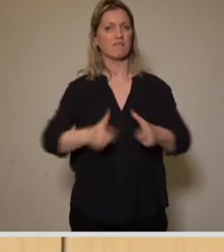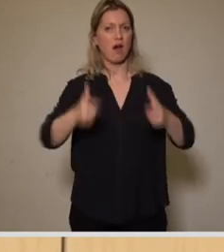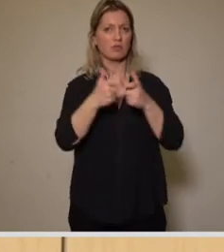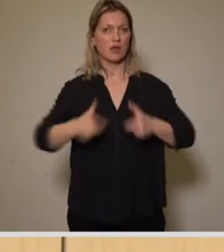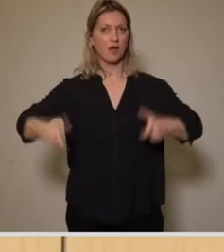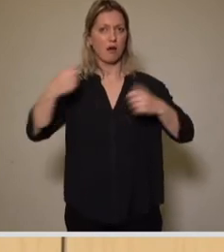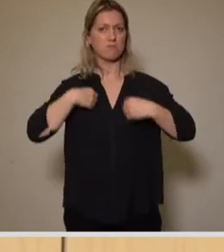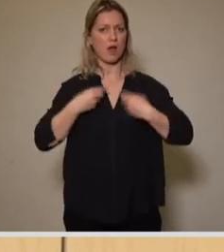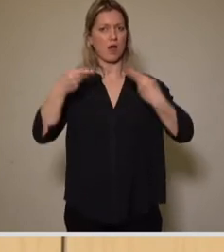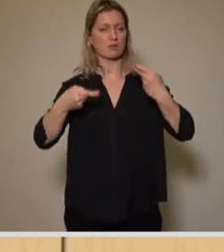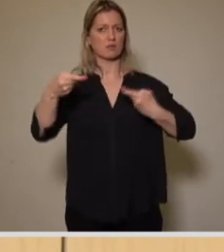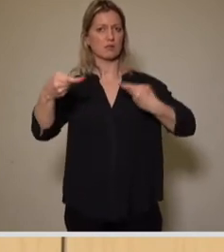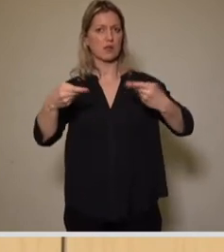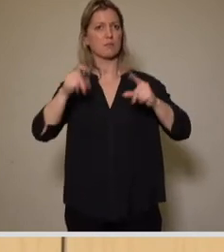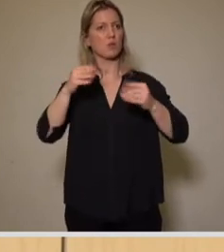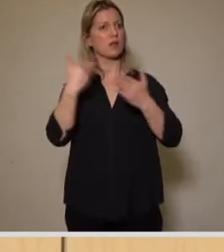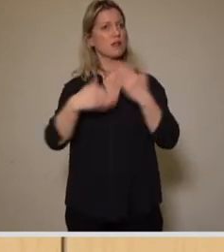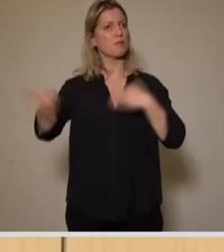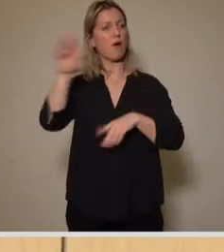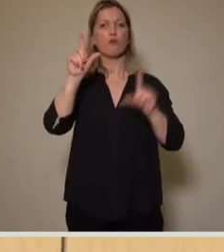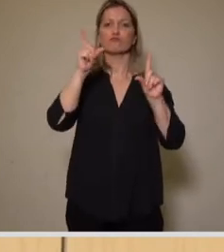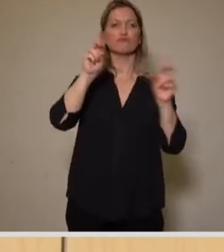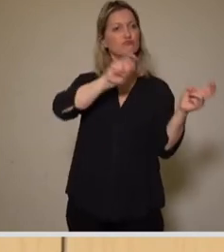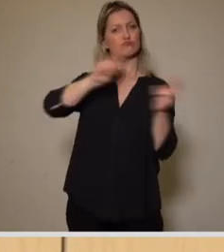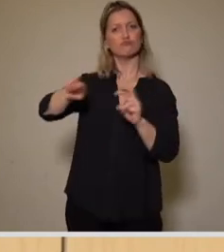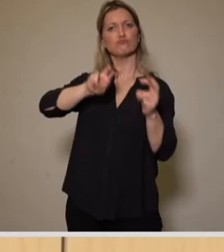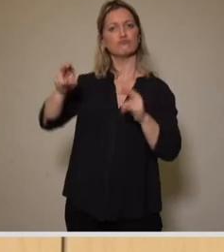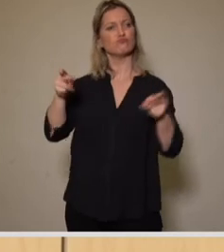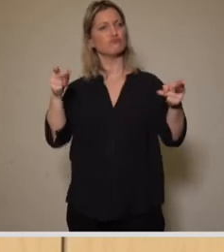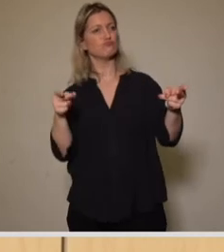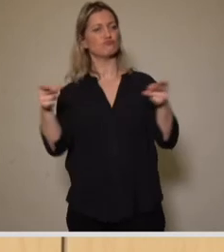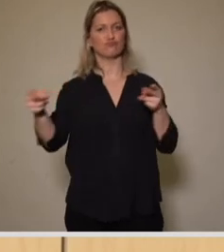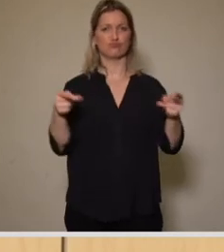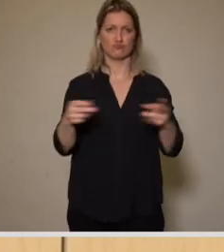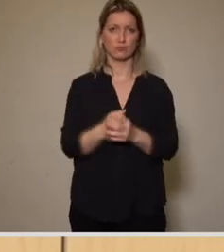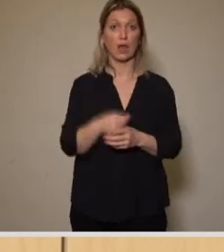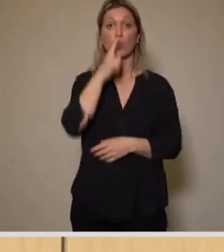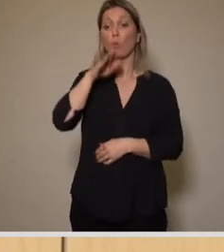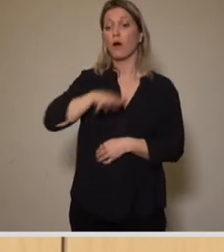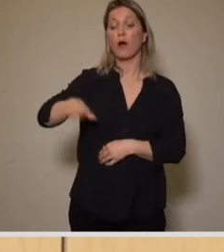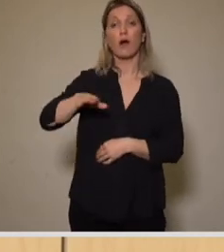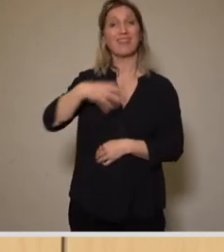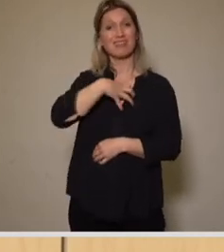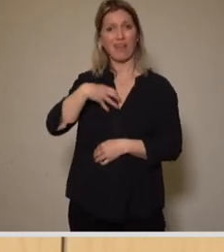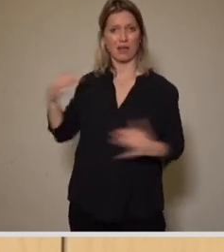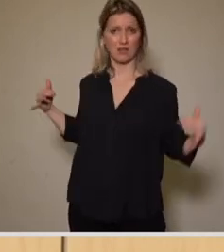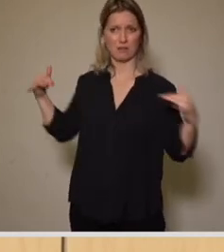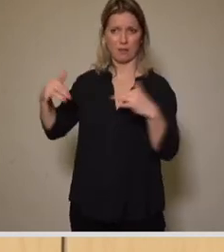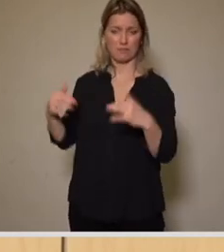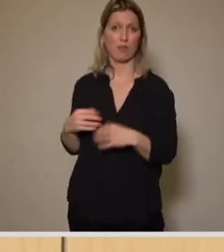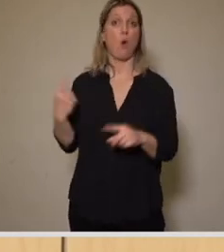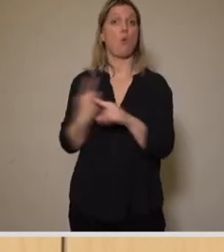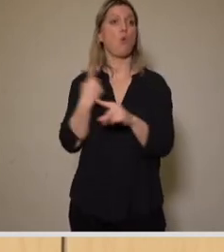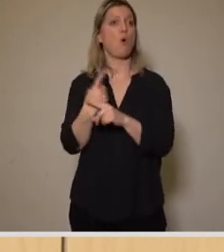gesellschaftlicher Ort, auch Ort der Identität, nicht nur für Pichen, sondern für ganz Dresden. Hier habe ich schwimmen gelernt, hört man immer